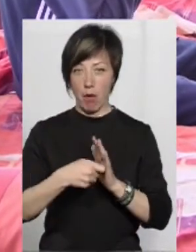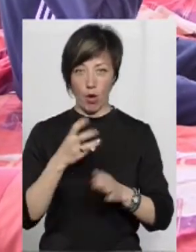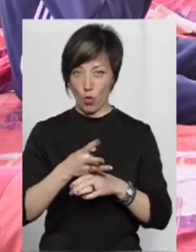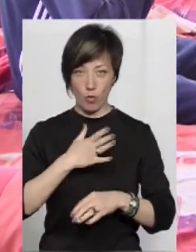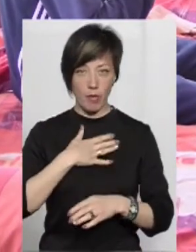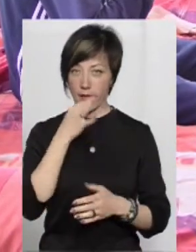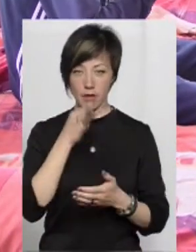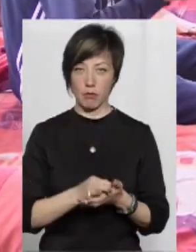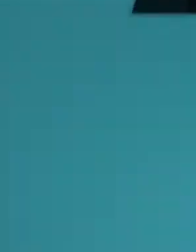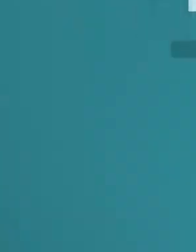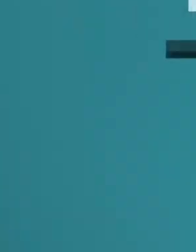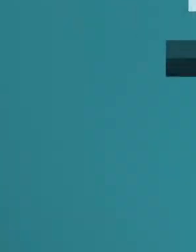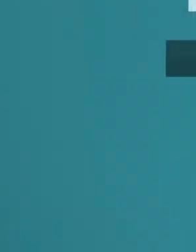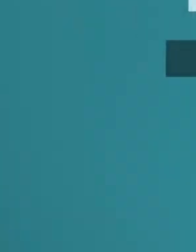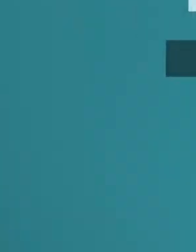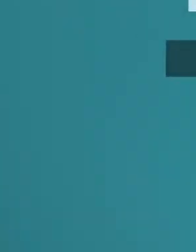відповідав.